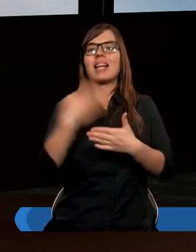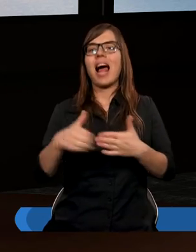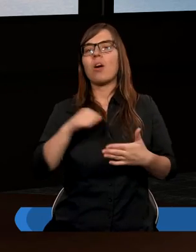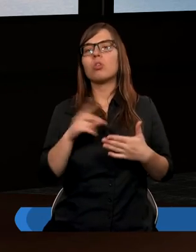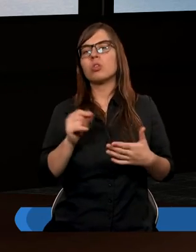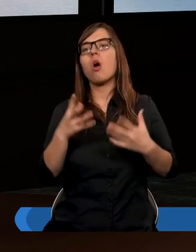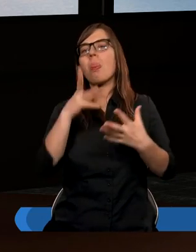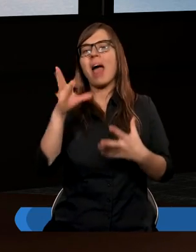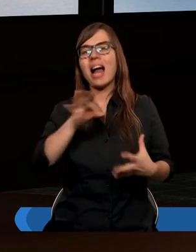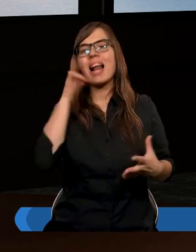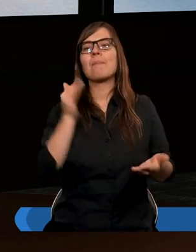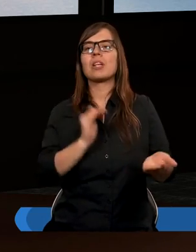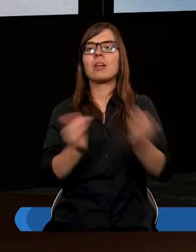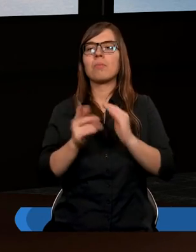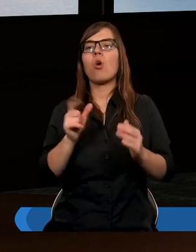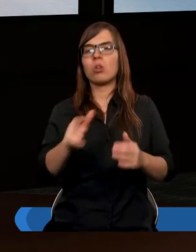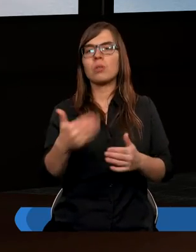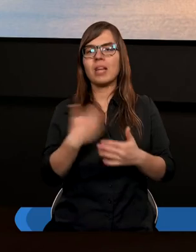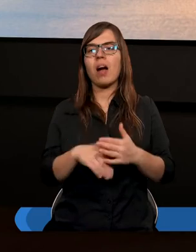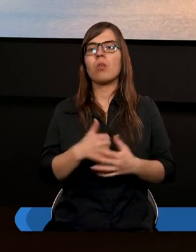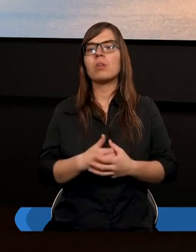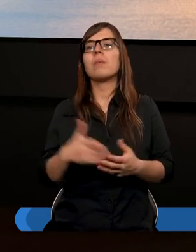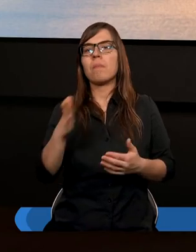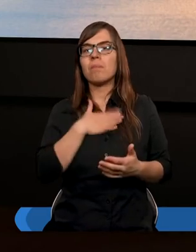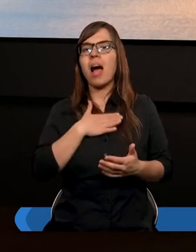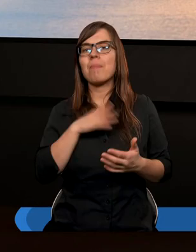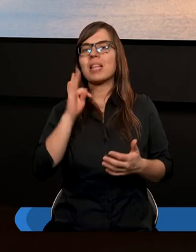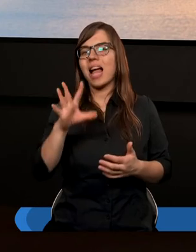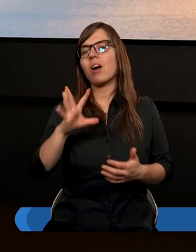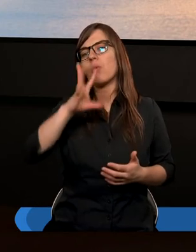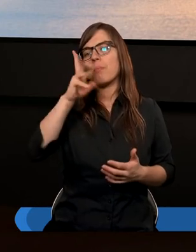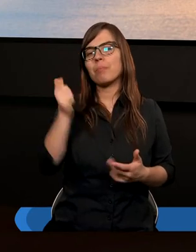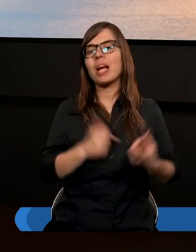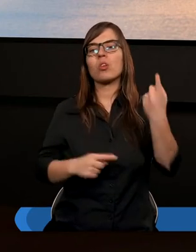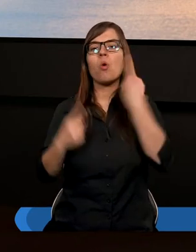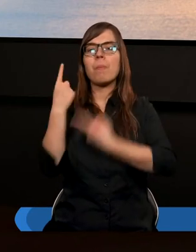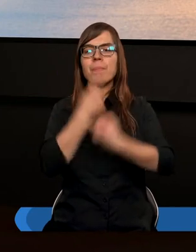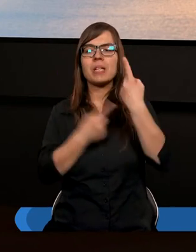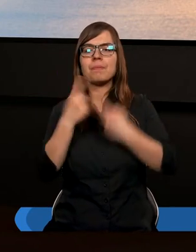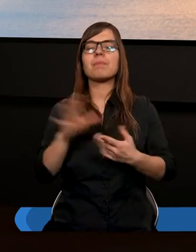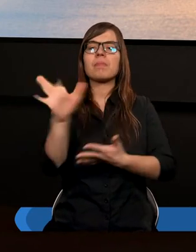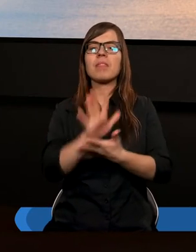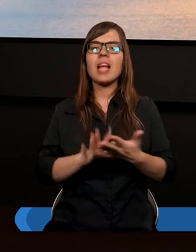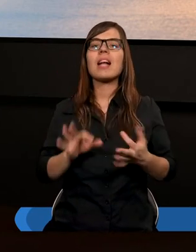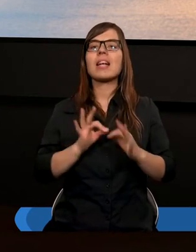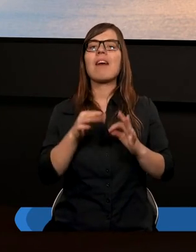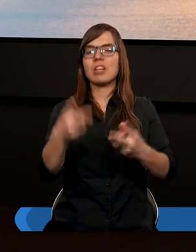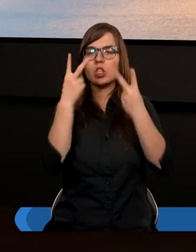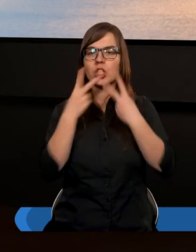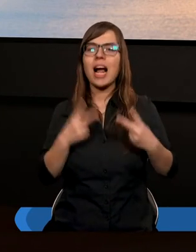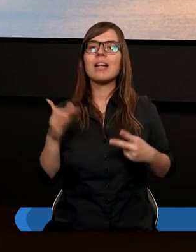no w najlepszy sposób w zasadzie mamy taką piękną myśl w tekście nawet